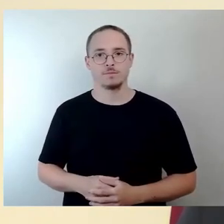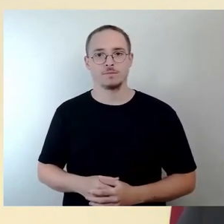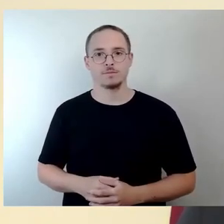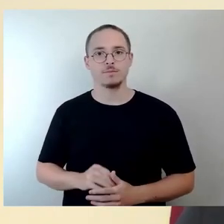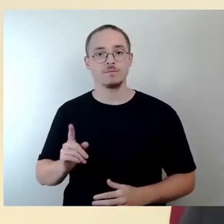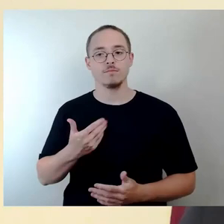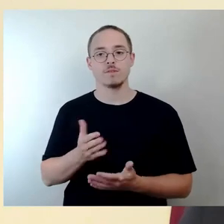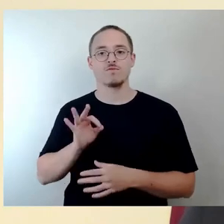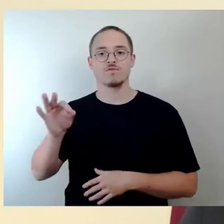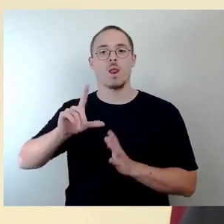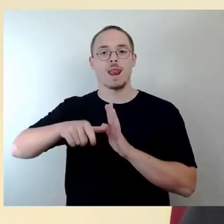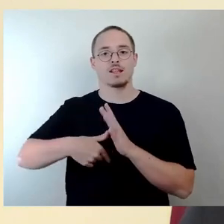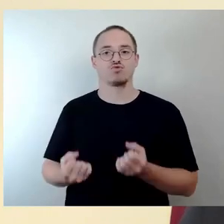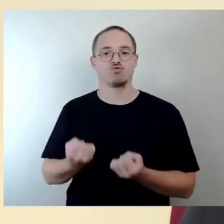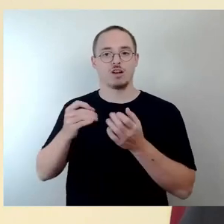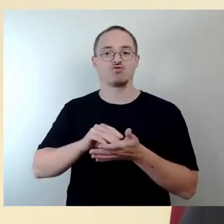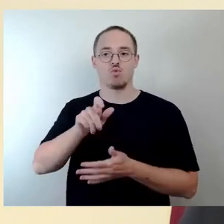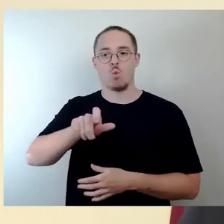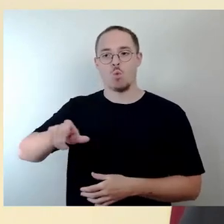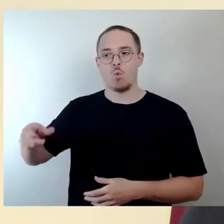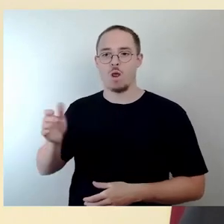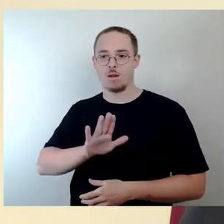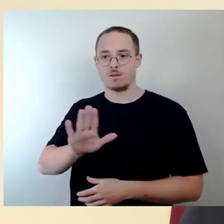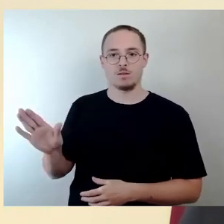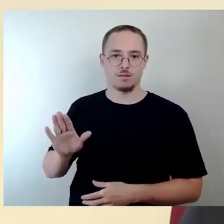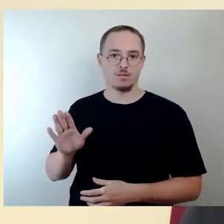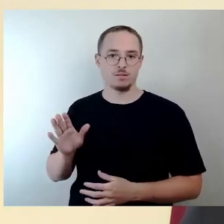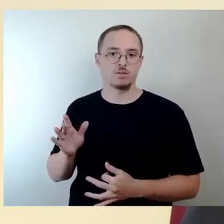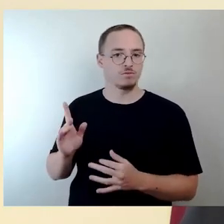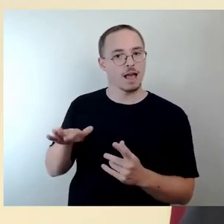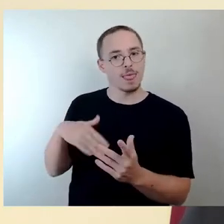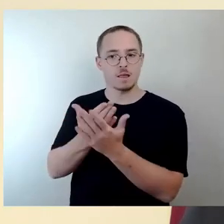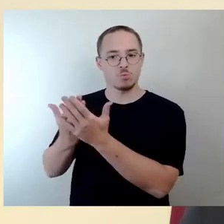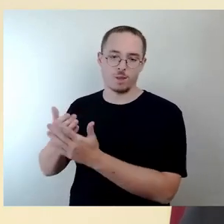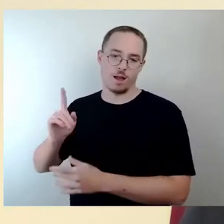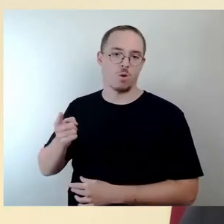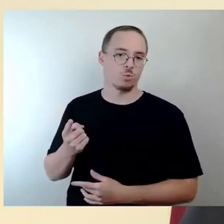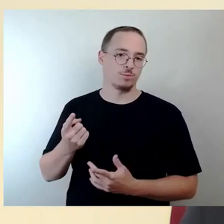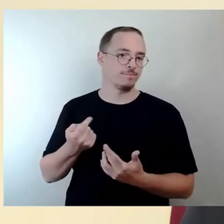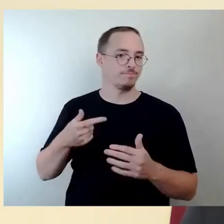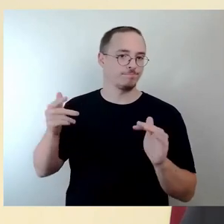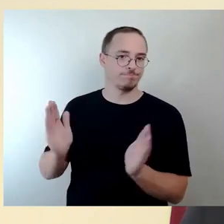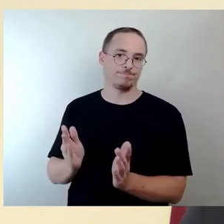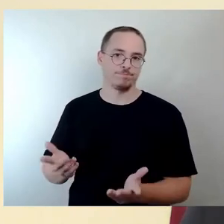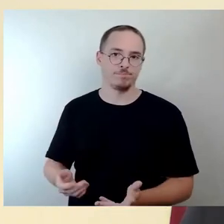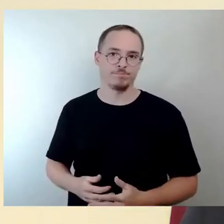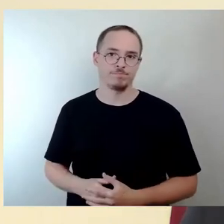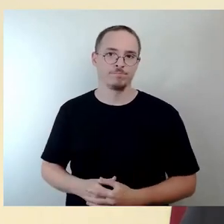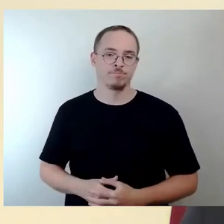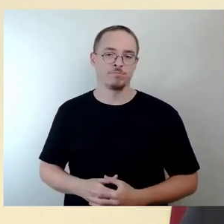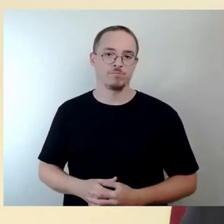und Schüler. Die Frage 2 hatten Sie auch schon gestellt zu den Wartelisten. Da kann ich Ihnen gerne einen